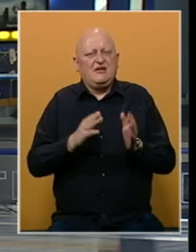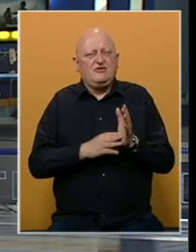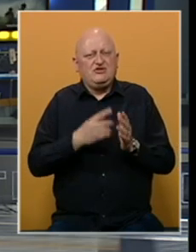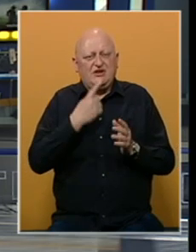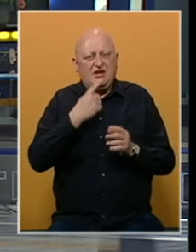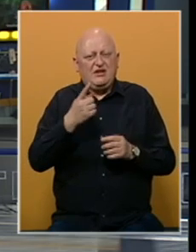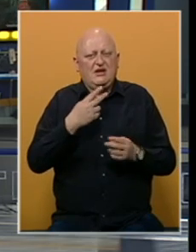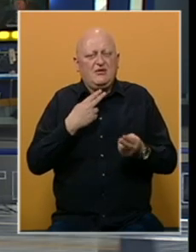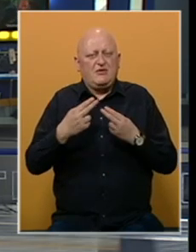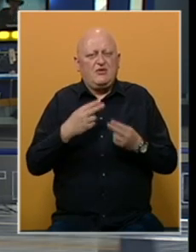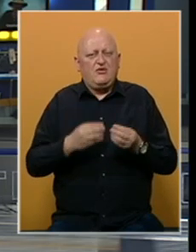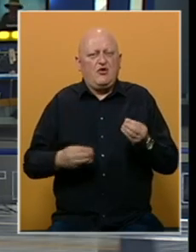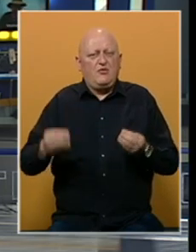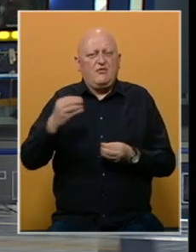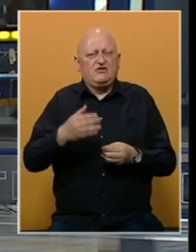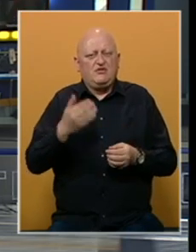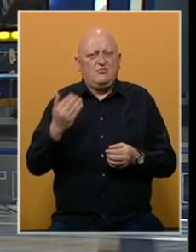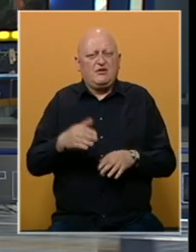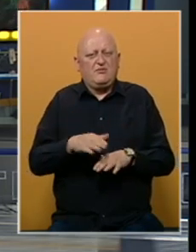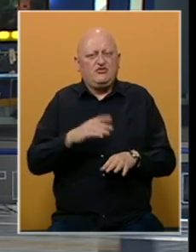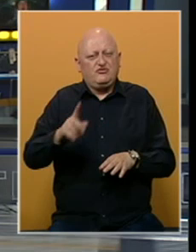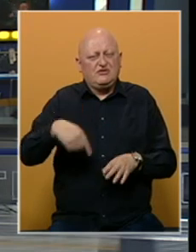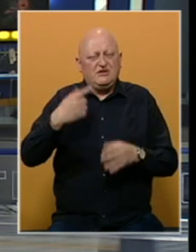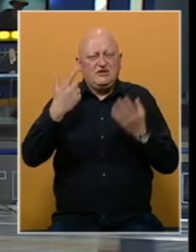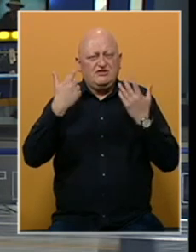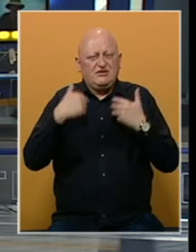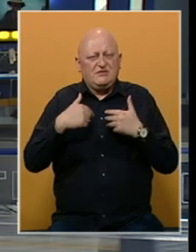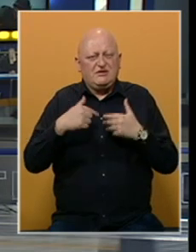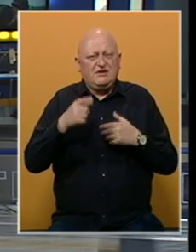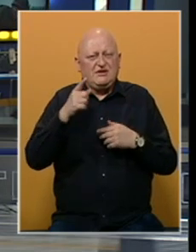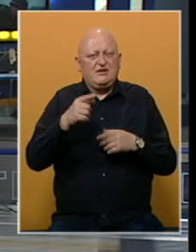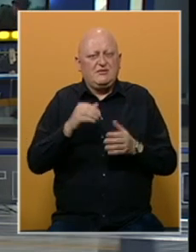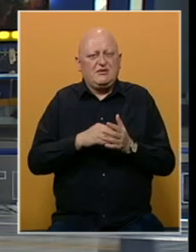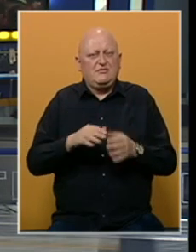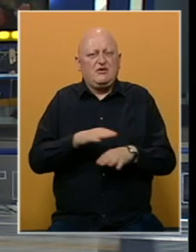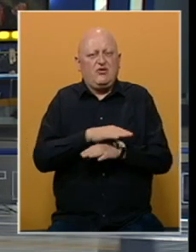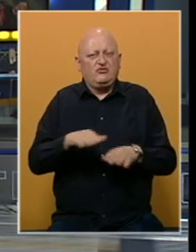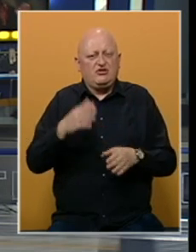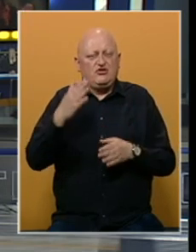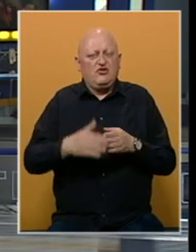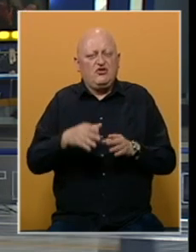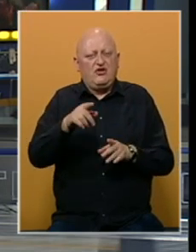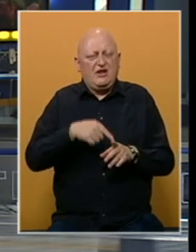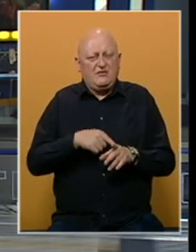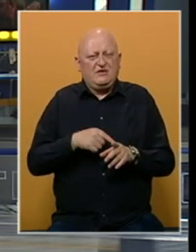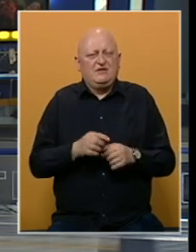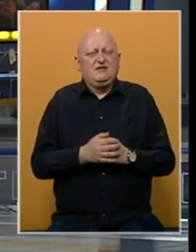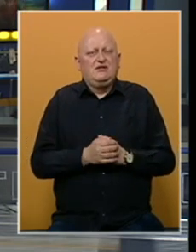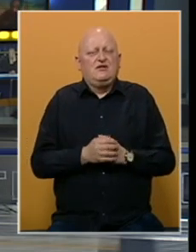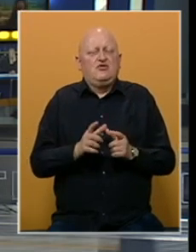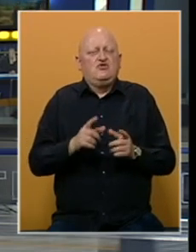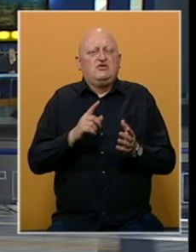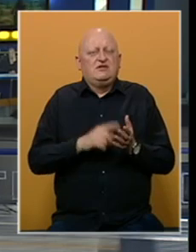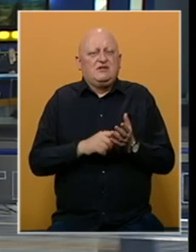Ranka Mišić rekla je da pregovori o povećanju plata počnju sljedeće sedmice, te da bi trebali biti okončani do kraja mjeseca.